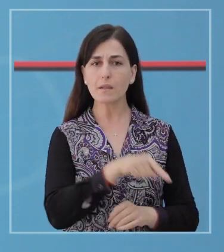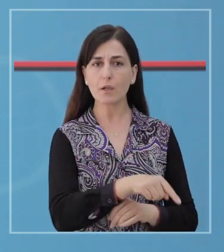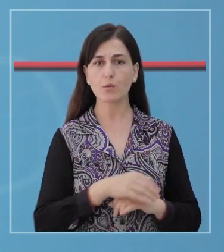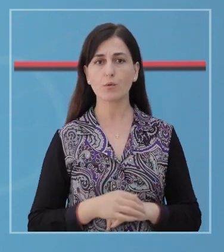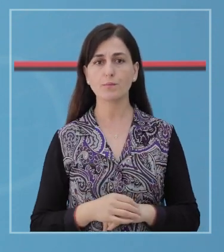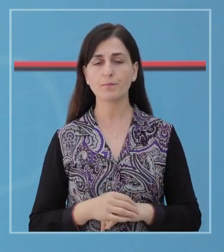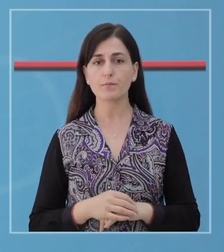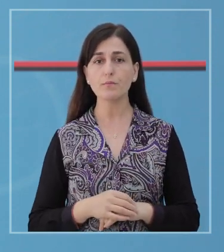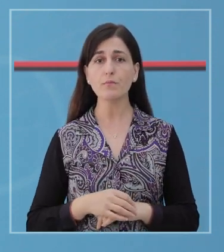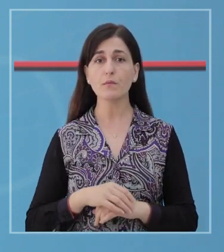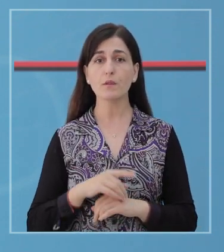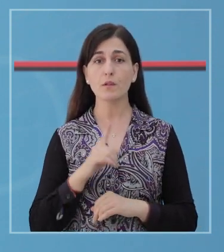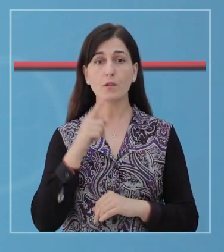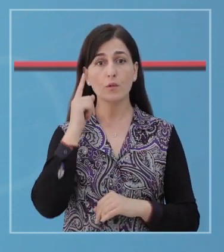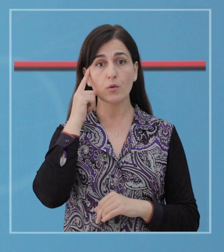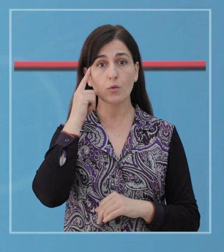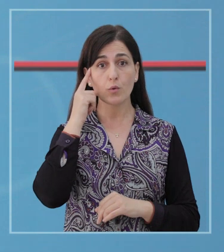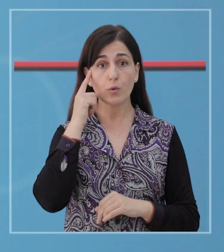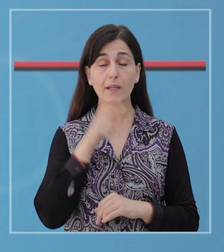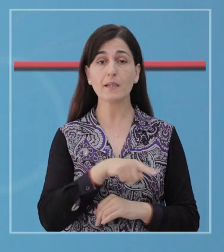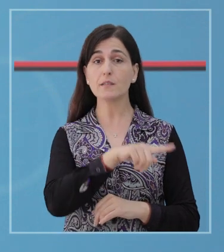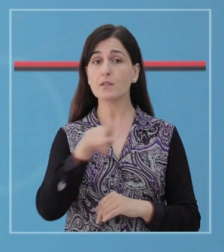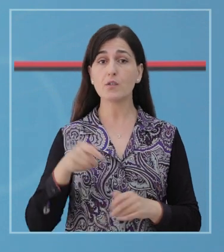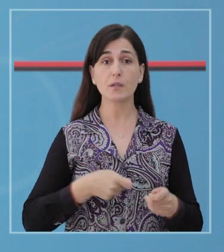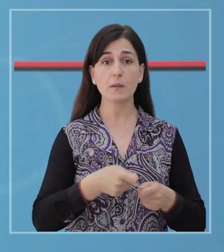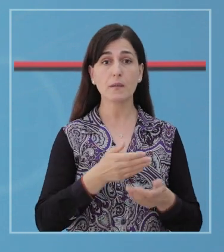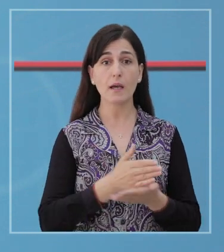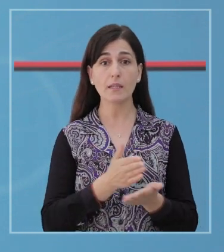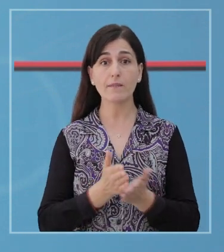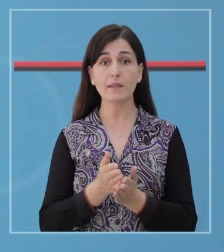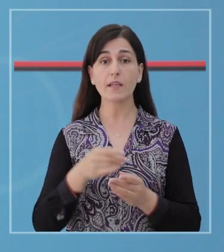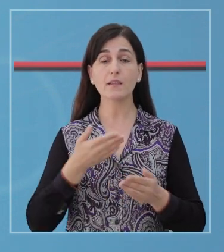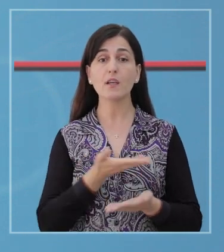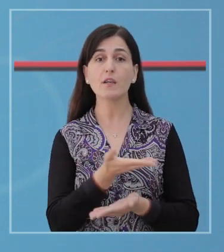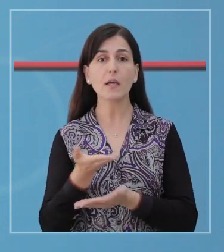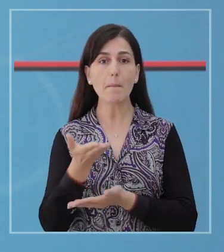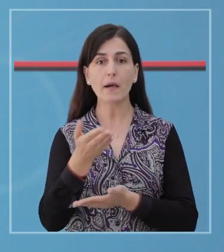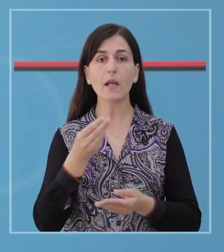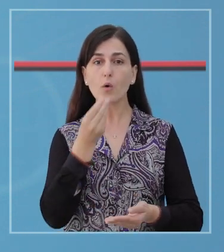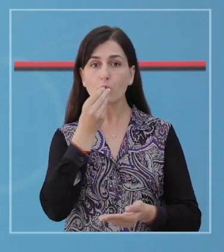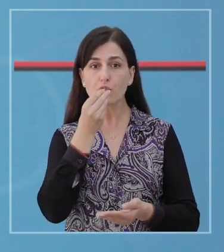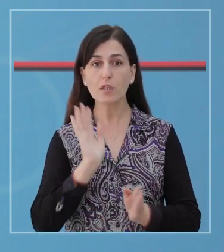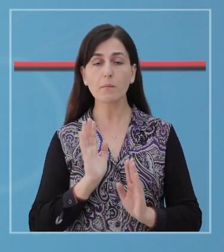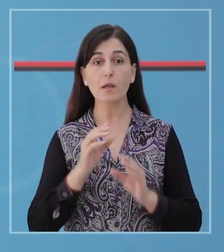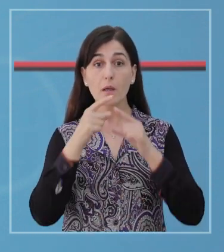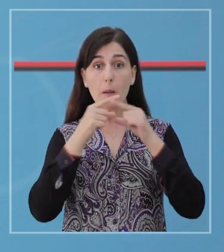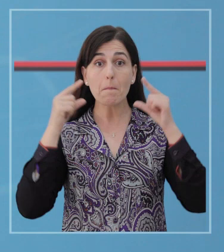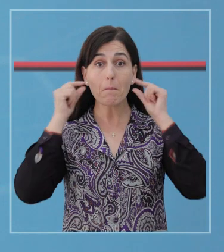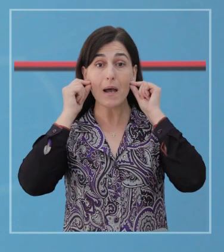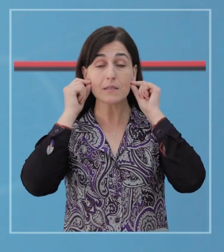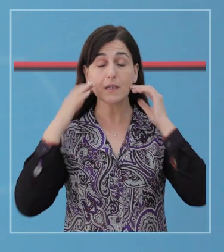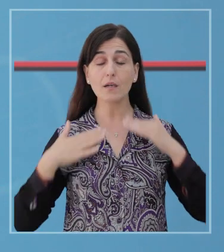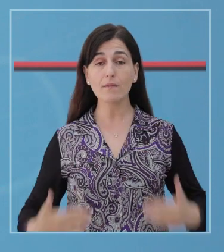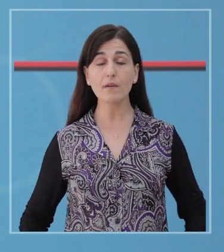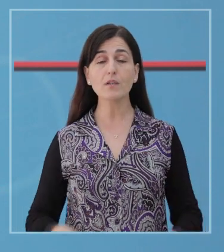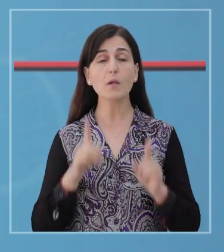COVID-19. Një kujtes për subjekte trektare të shërbimit, maskat apo barierat mbrojtëse janë